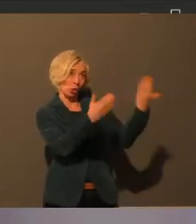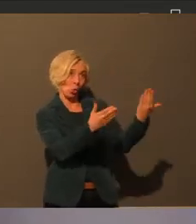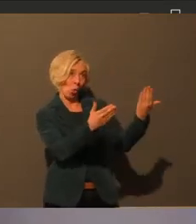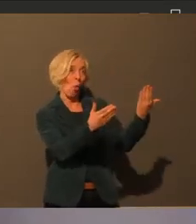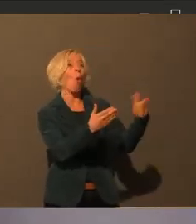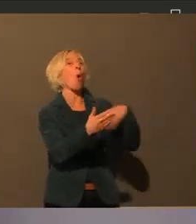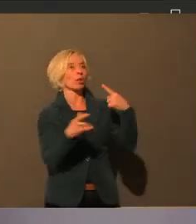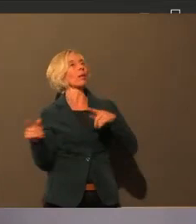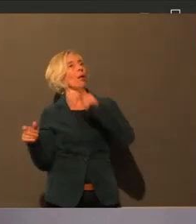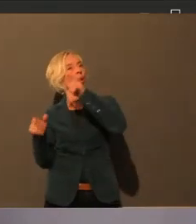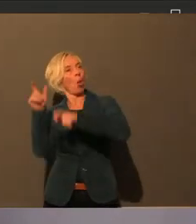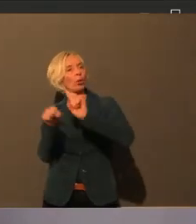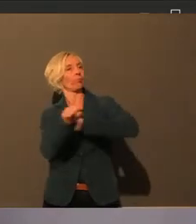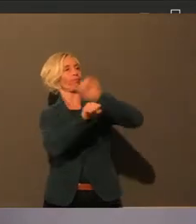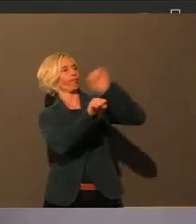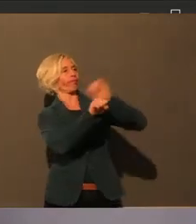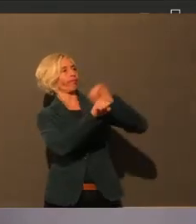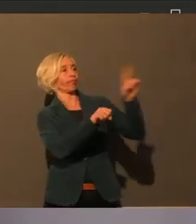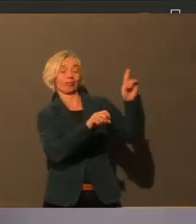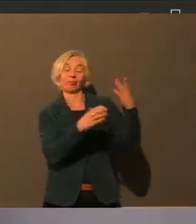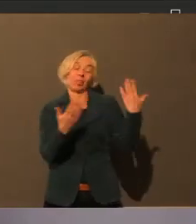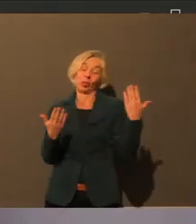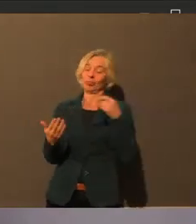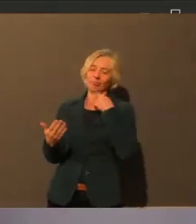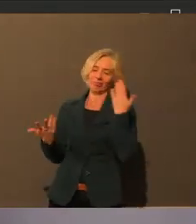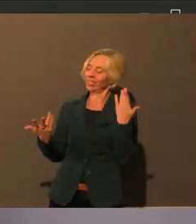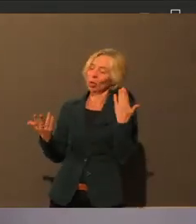Der Herr Dobrowski hat sich als nächstes gemeldet.